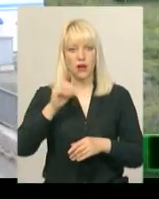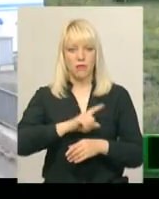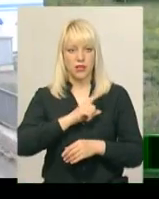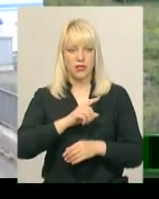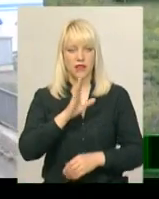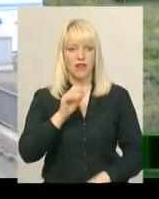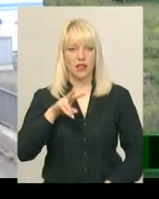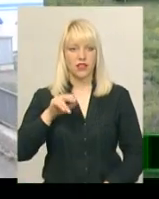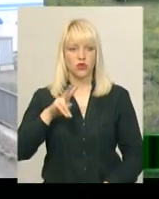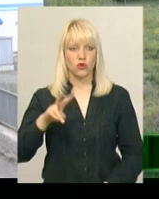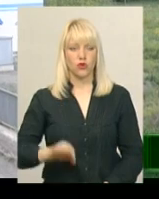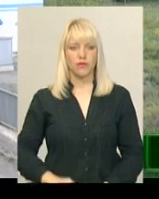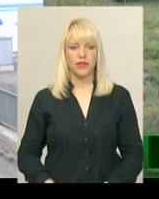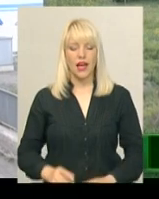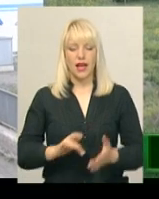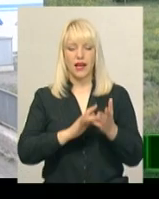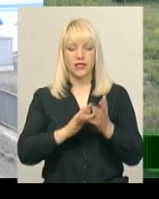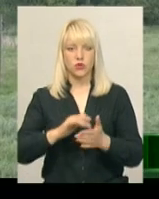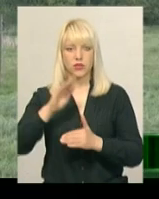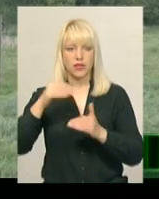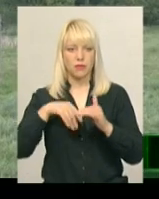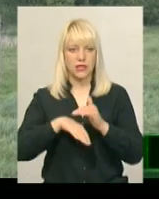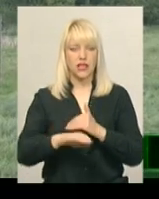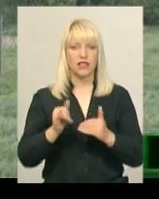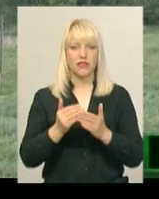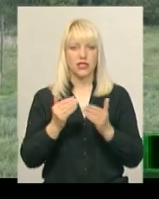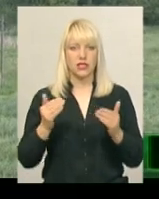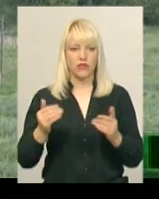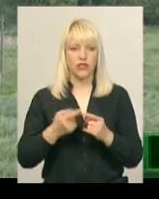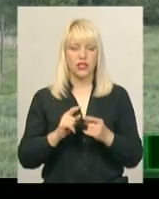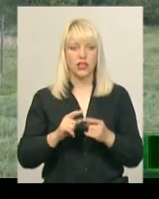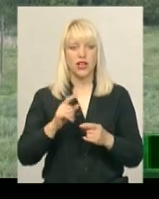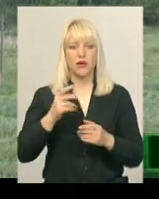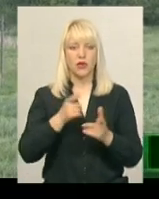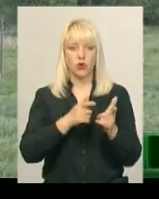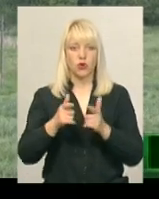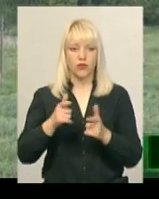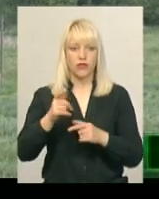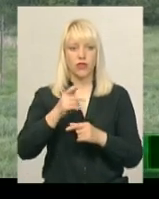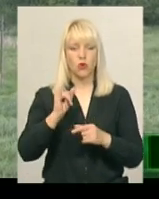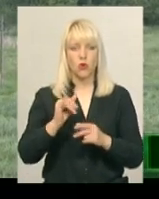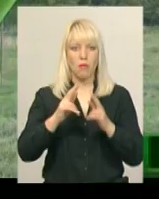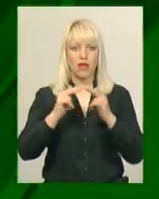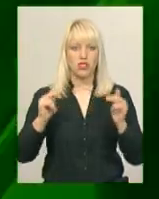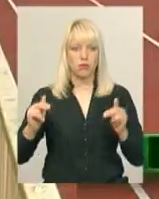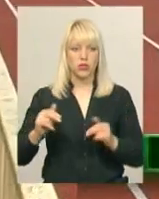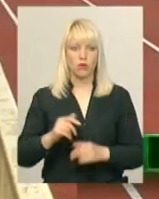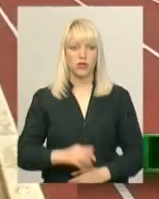Екскурсії під земеллям і виставки артефактів підготували для учасників ночі музеїв у Меджибіському замку.